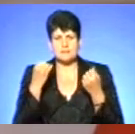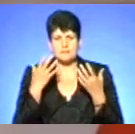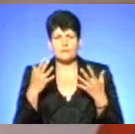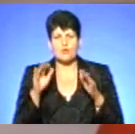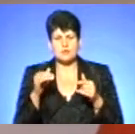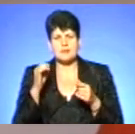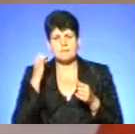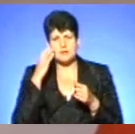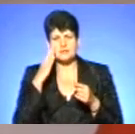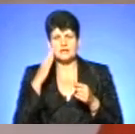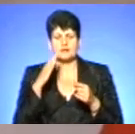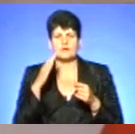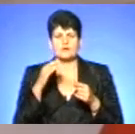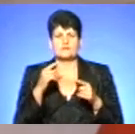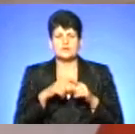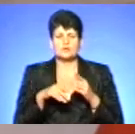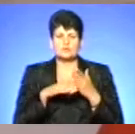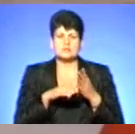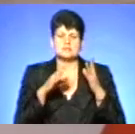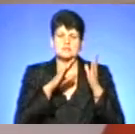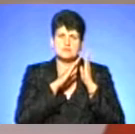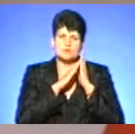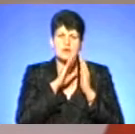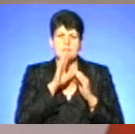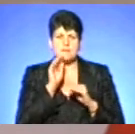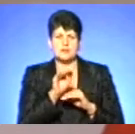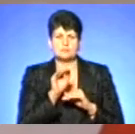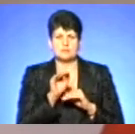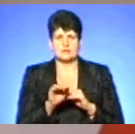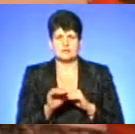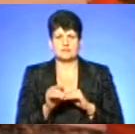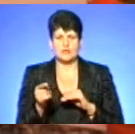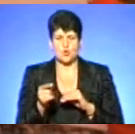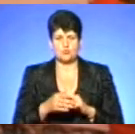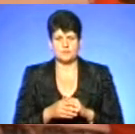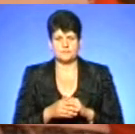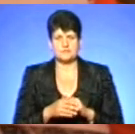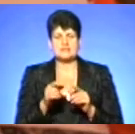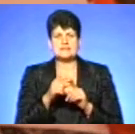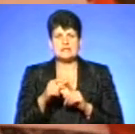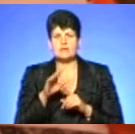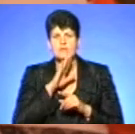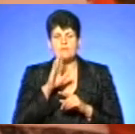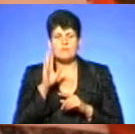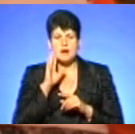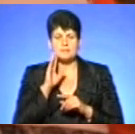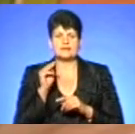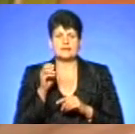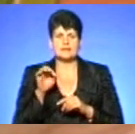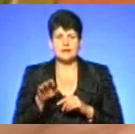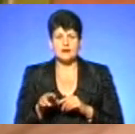Потім я вскорі заснула, потім мама мене збудила. Вже в Тернополі, так? Так. Зі слів матері, дівчинки, Тетяни,